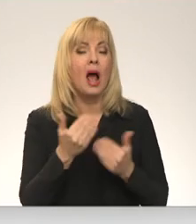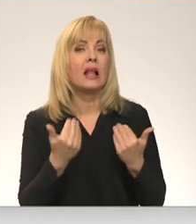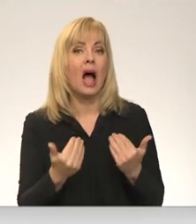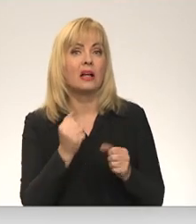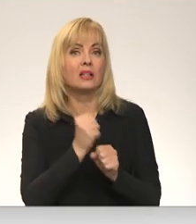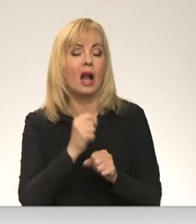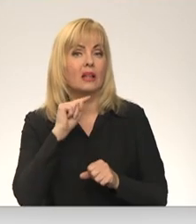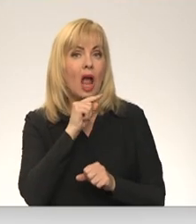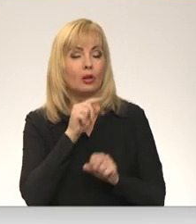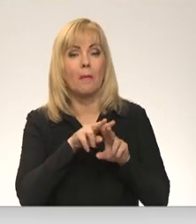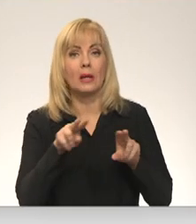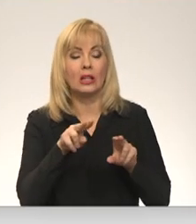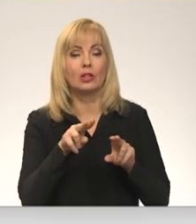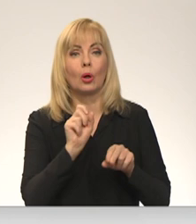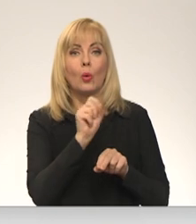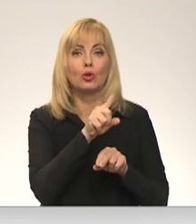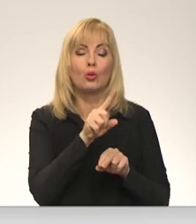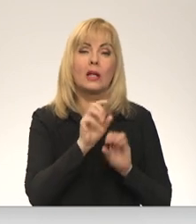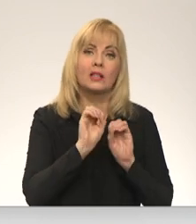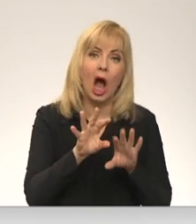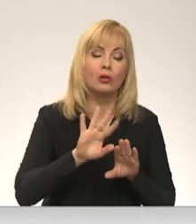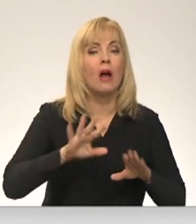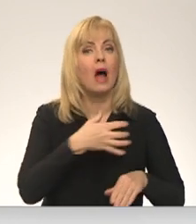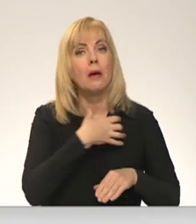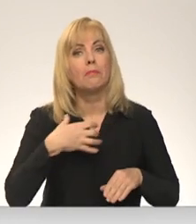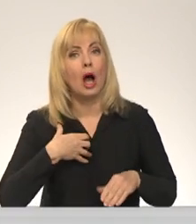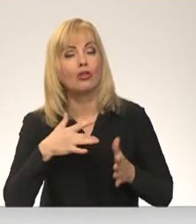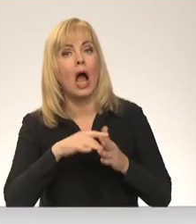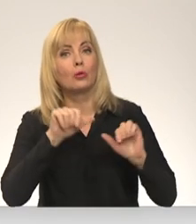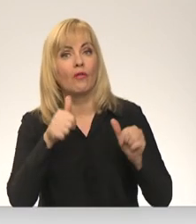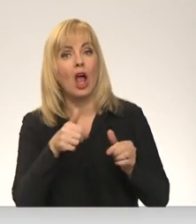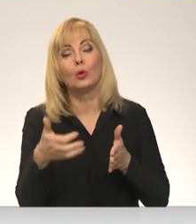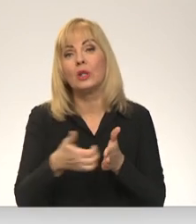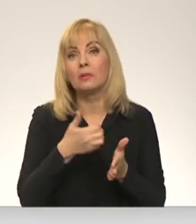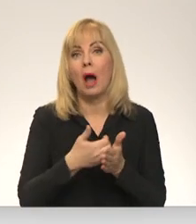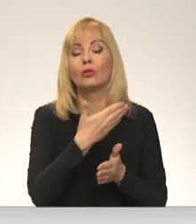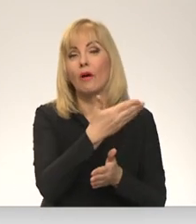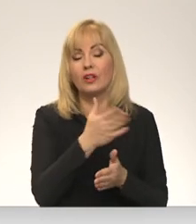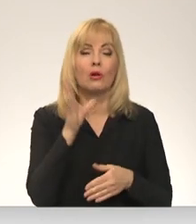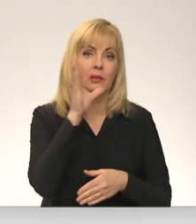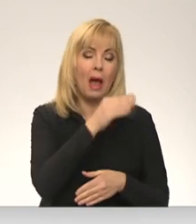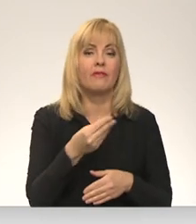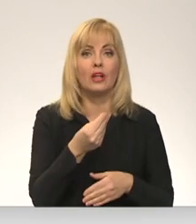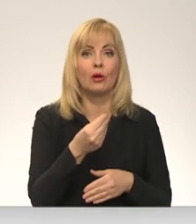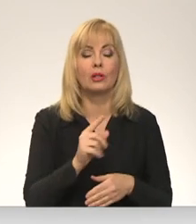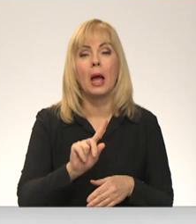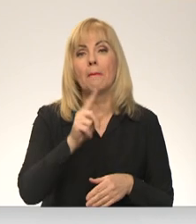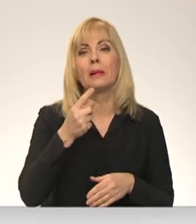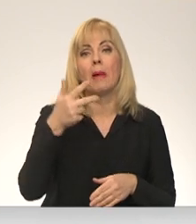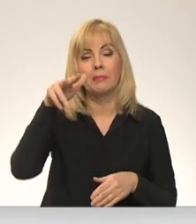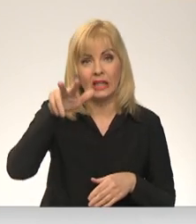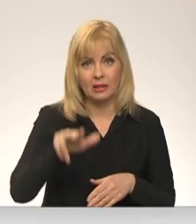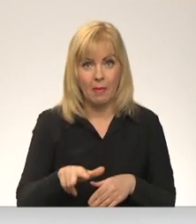ministrie ir uzdots skaidrot, vai pašvaldības un kādā veidu pašvaldības var izmantot viņiem pieejamu finansējumu pirmajiem trīs mēnešiem,